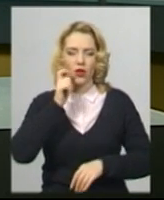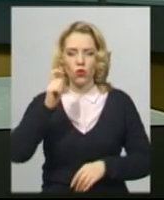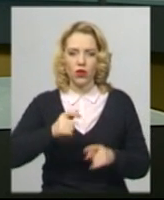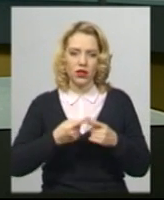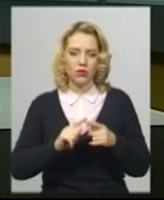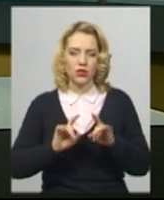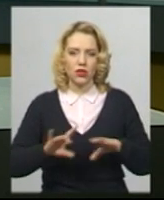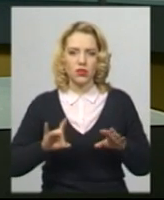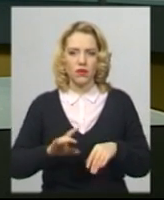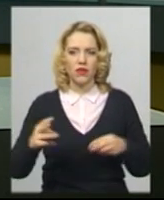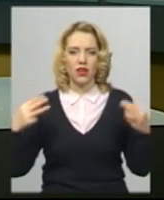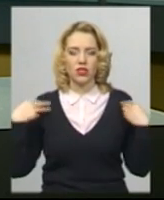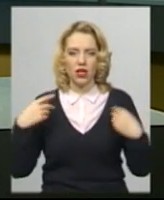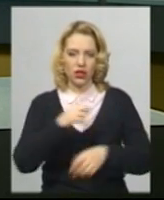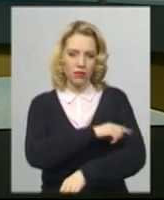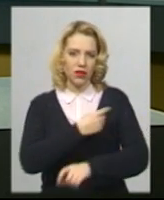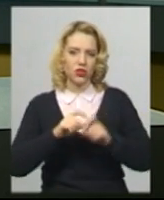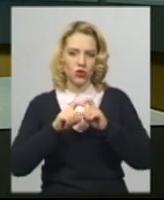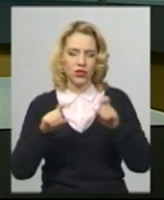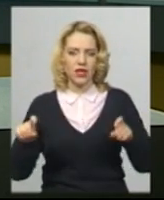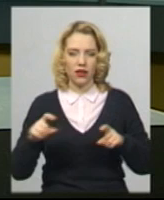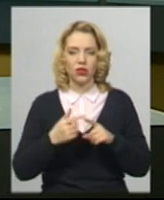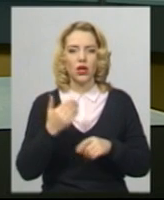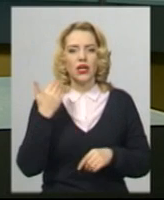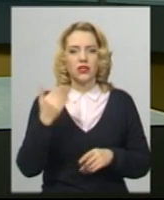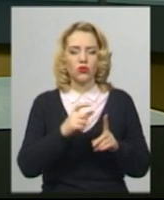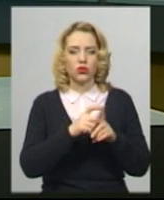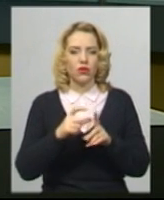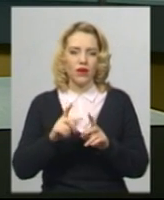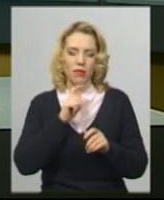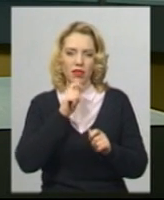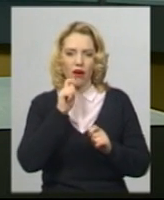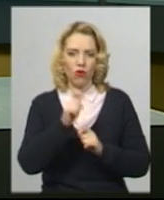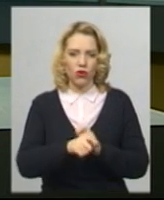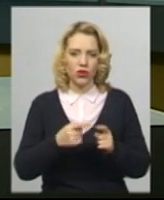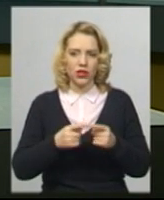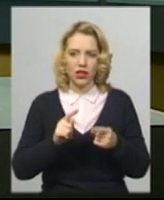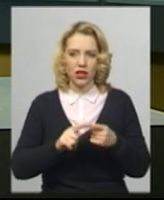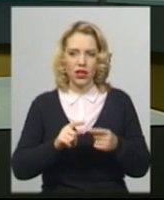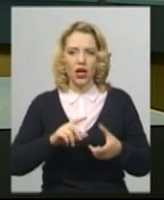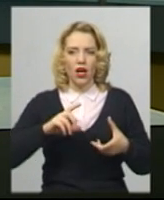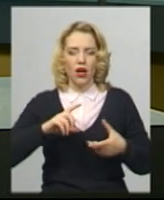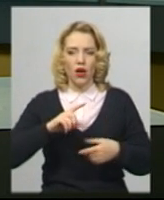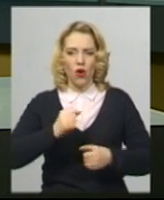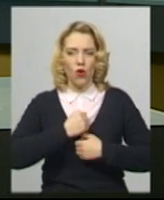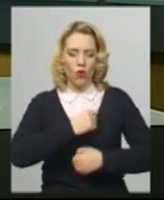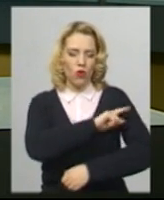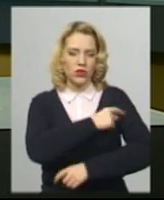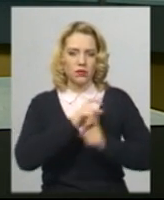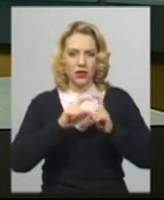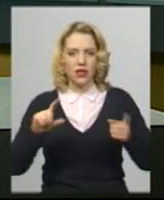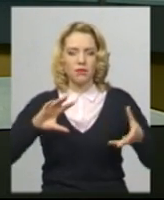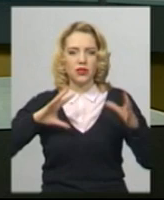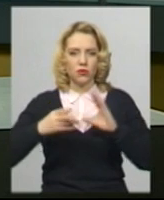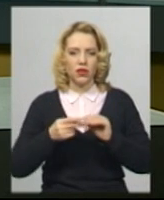розповів начальник медичного закладу Сергій Мельник. За його словами, нагородили госпіталь під час підбиття підсумків за 2019 рік.